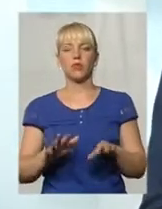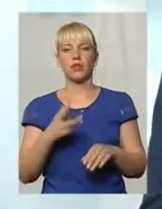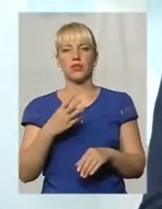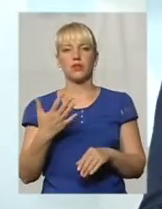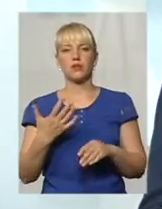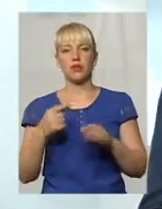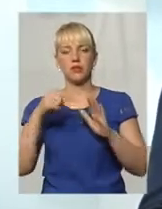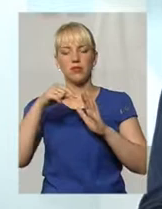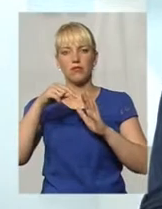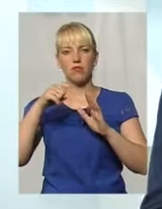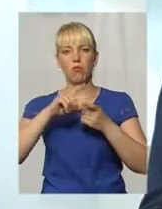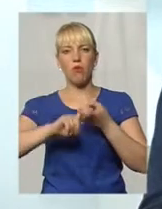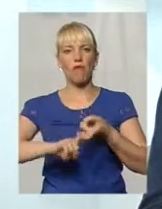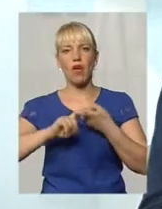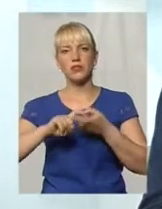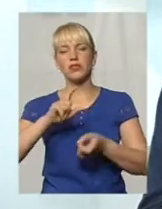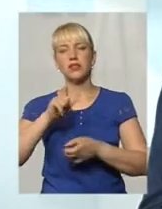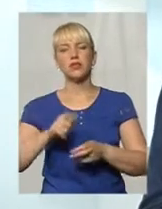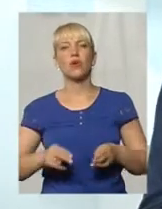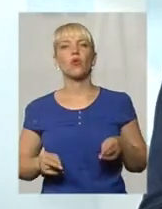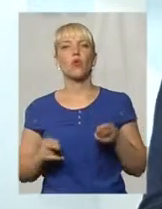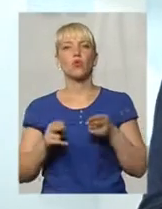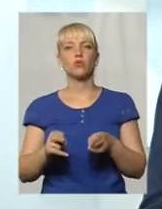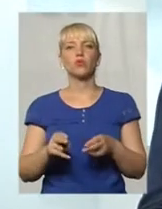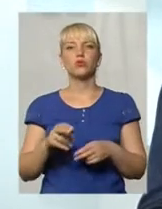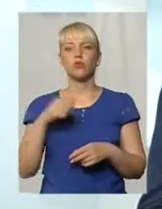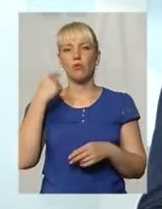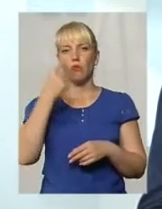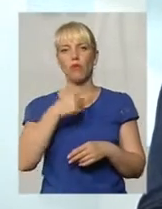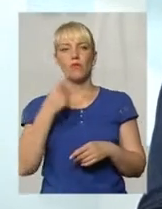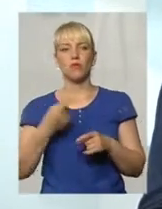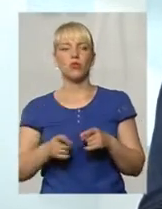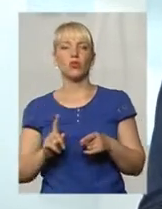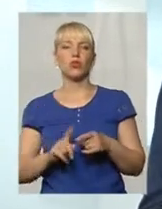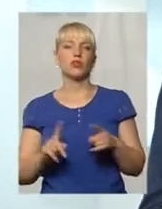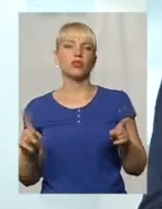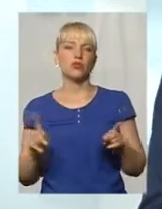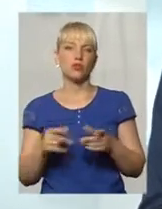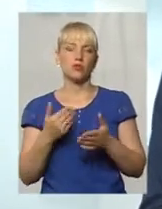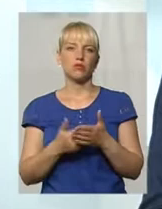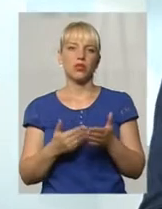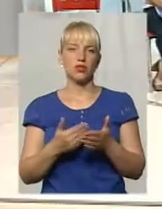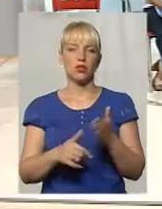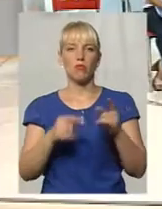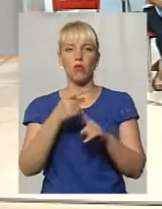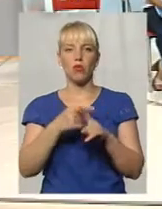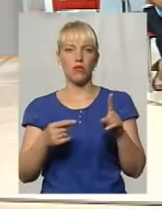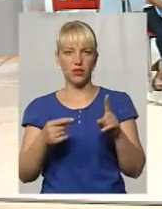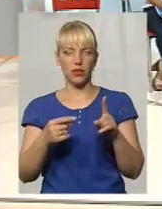з корупцією. Тобто, мова йде про те, що майже половина